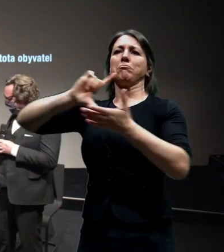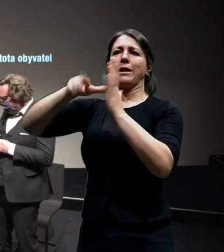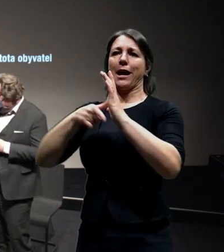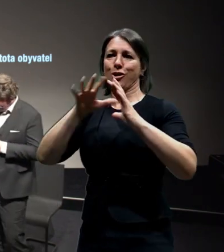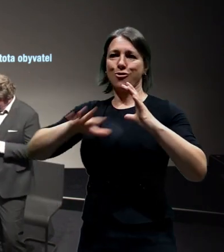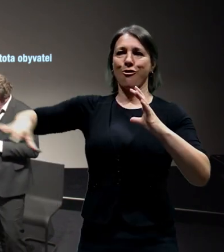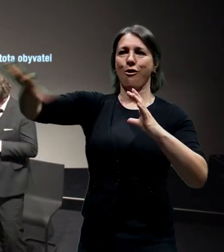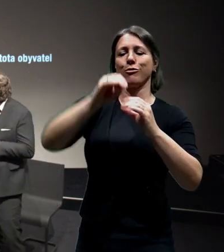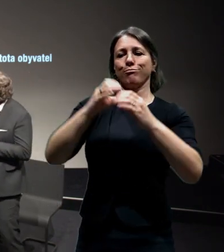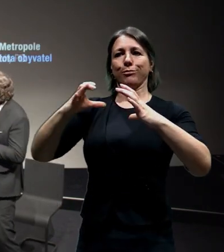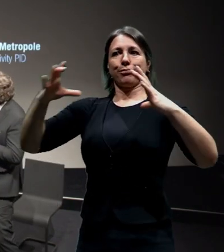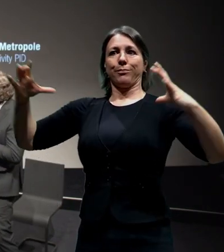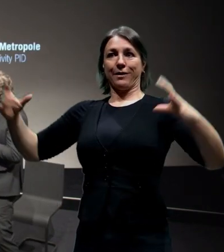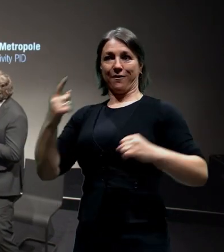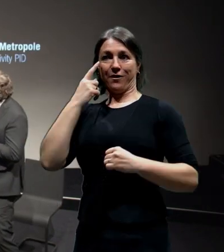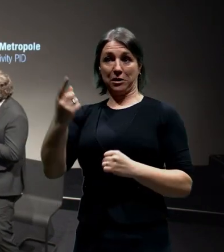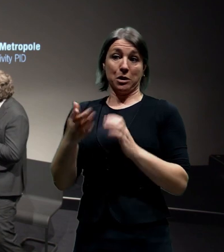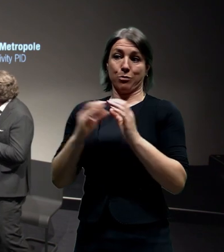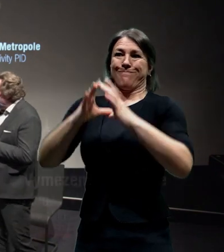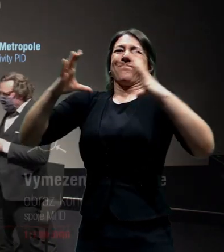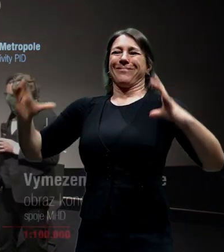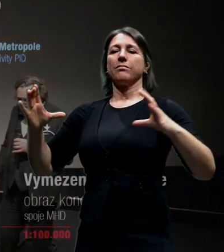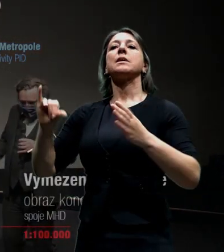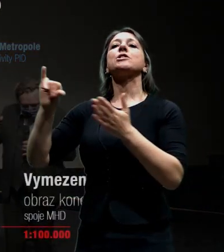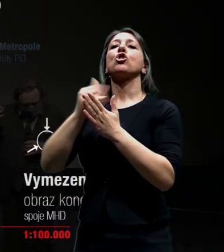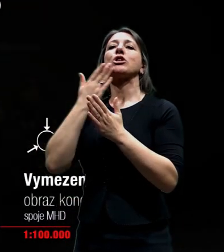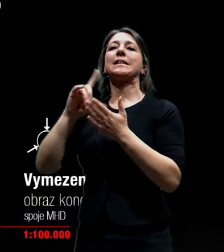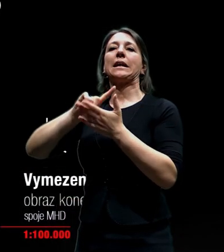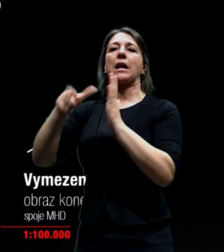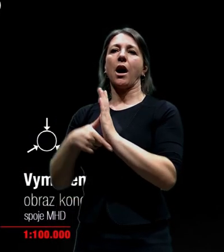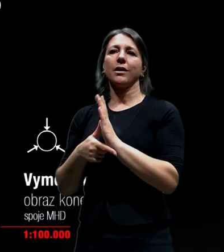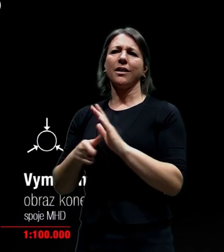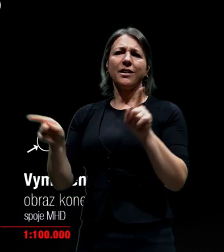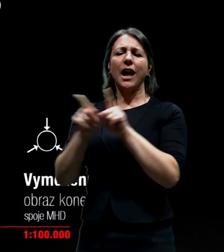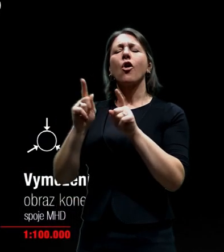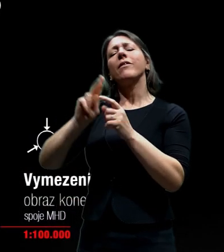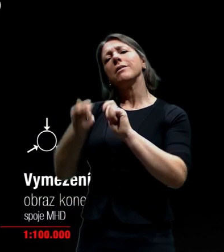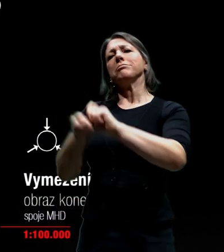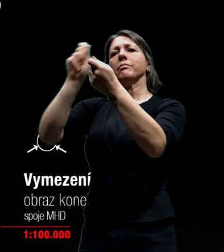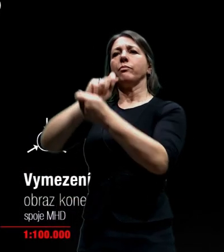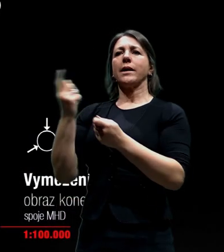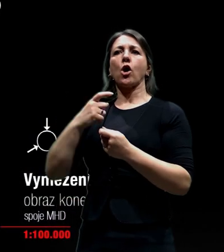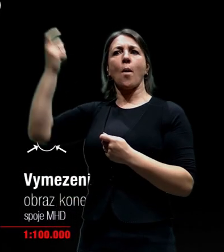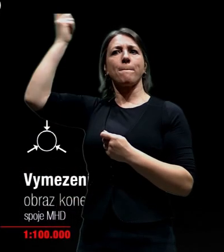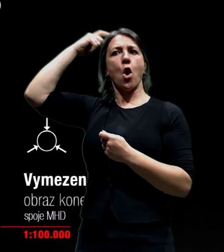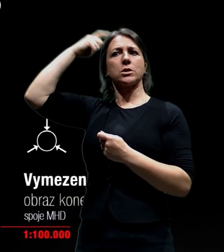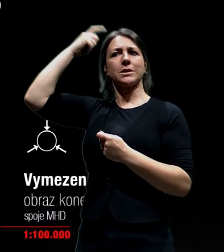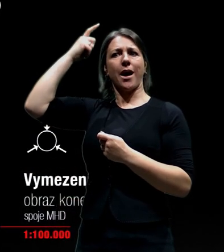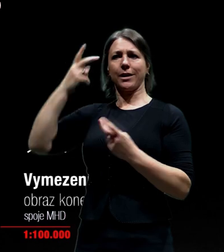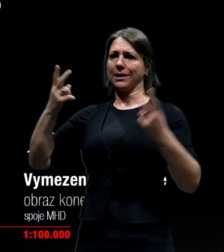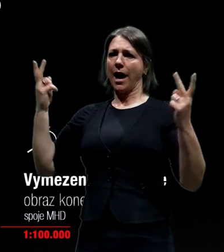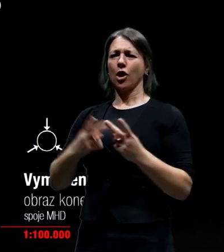ve předočeském kraji. Třeba je to vlastně taková nervová soustava. Když si představíte ty neurony,